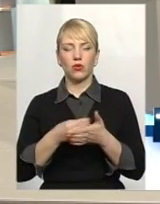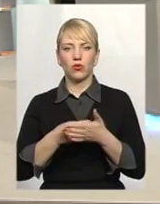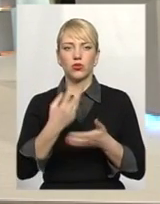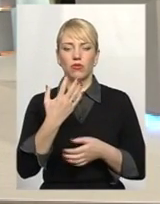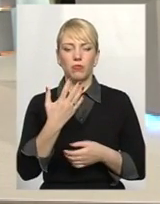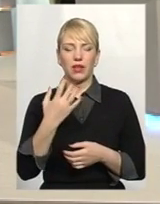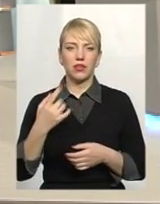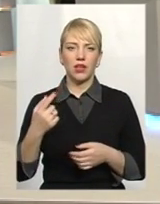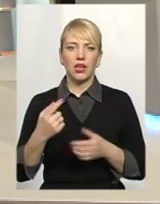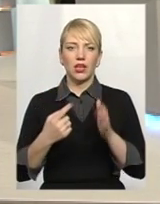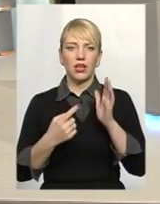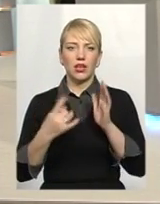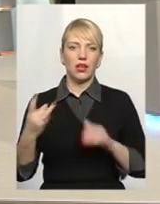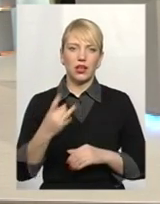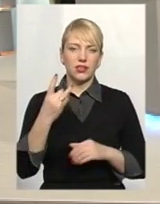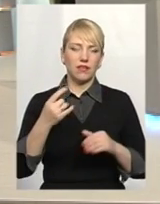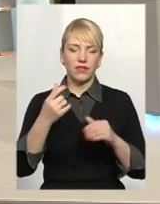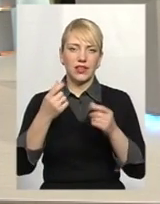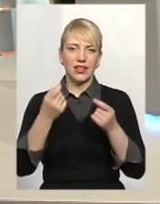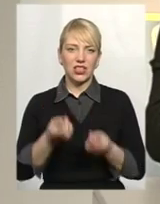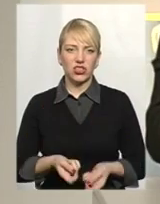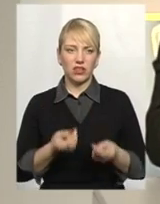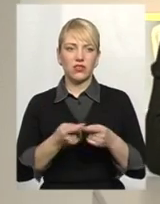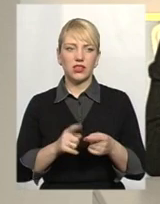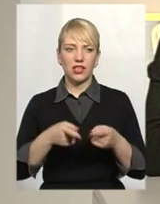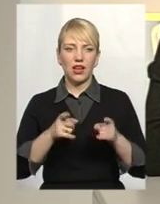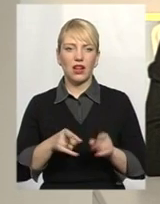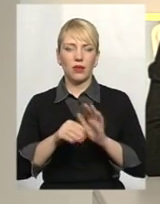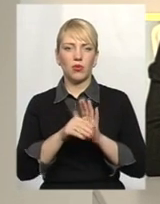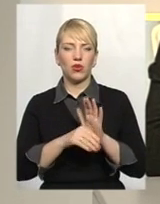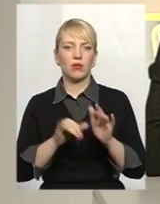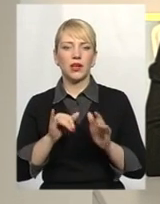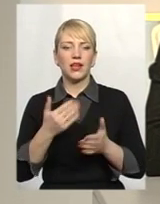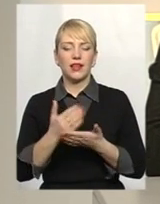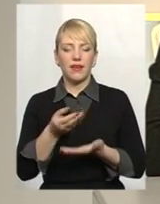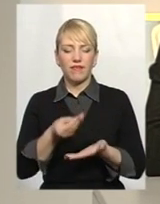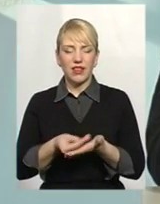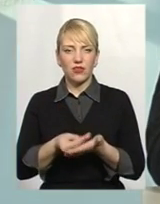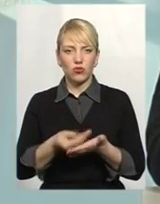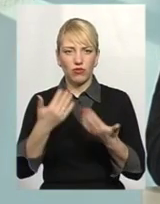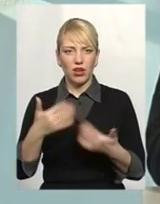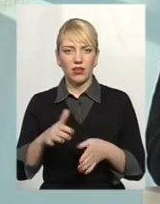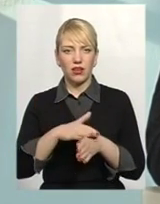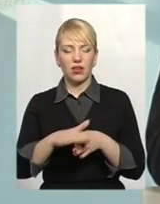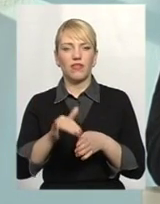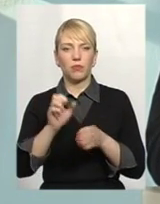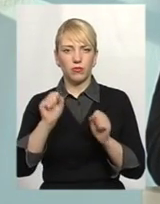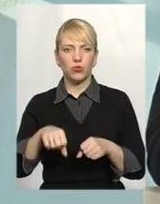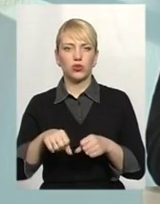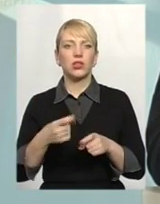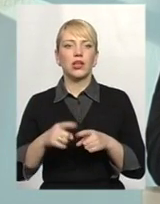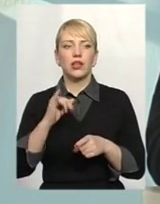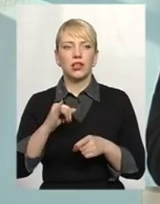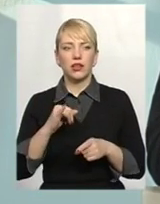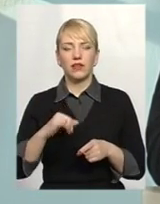-6 разів дешевше. Тобто, цілком реальна програма? Цілком реальна, і реально є фінансування, і реально його виконати. І при цьому